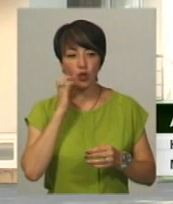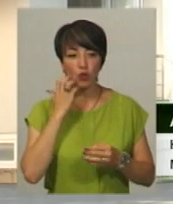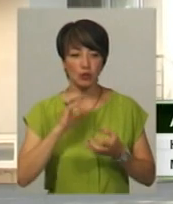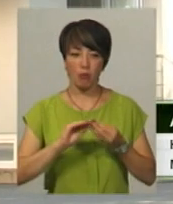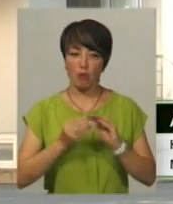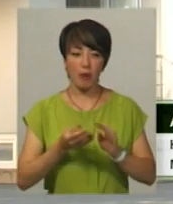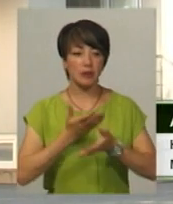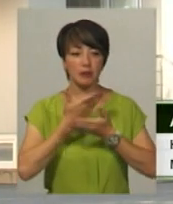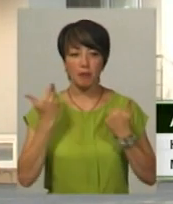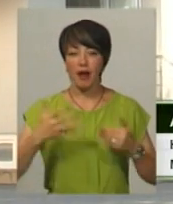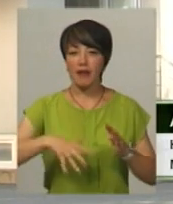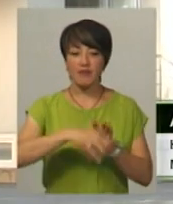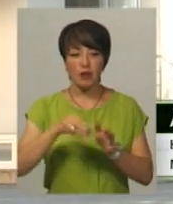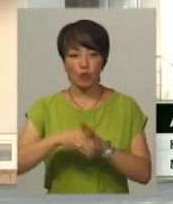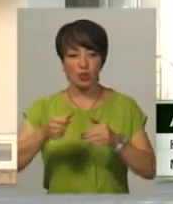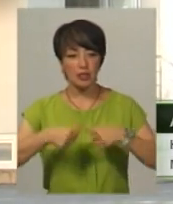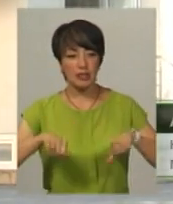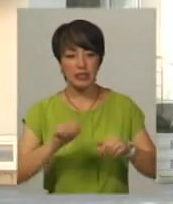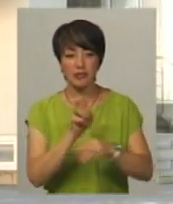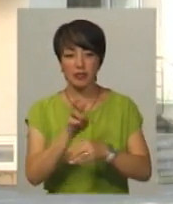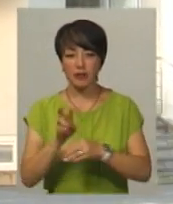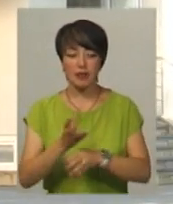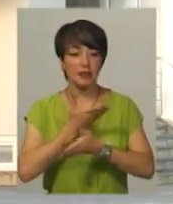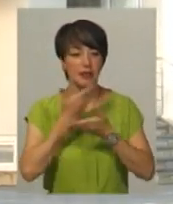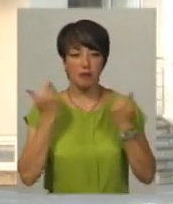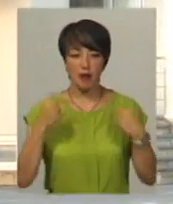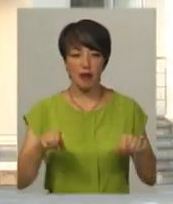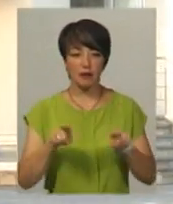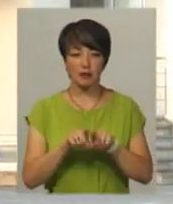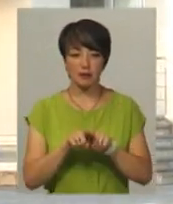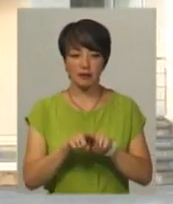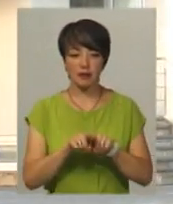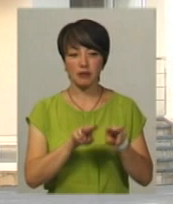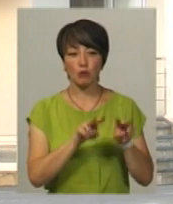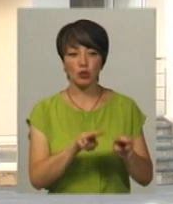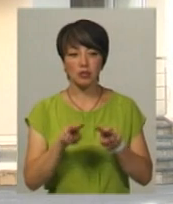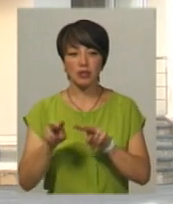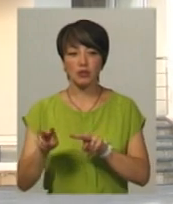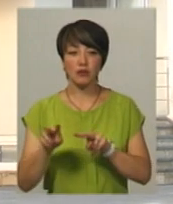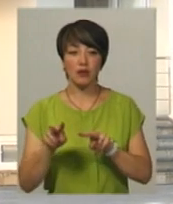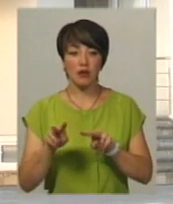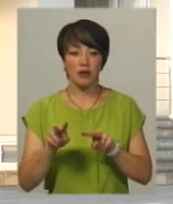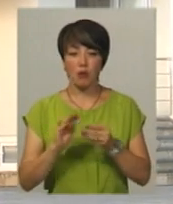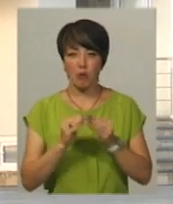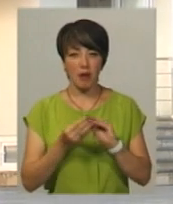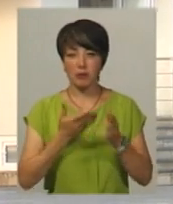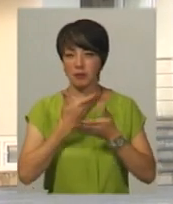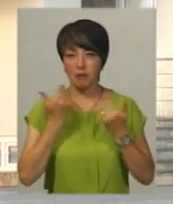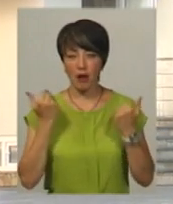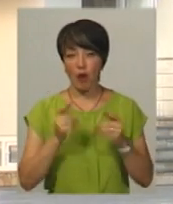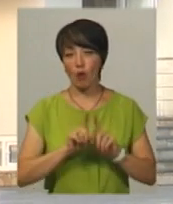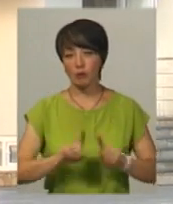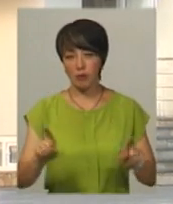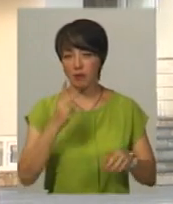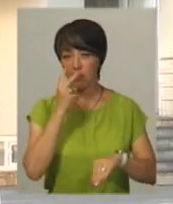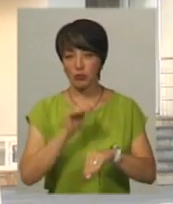виборчих дільницях, які ми відвідували, немає скарг ні в спостерігачів, ні в виборців. Власне, одна із особливістей,